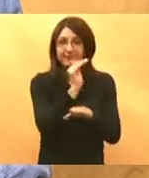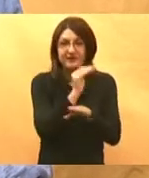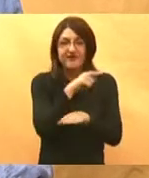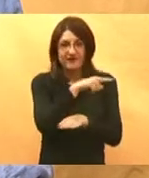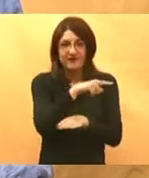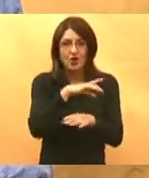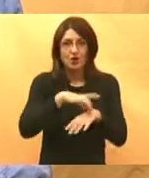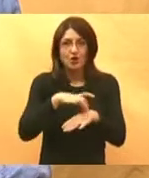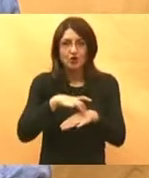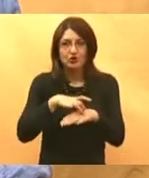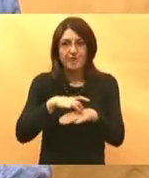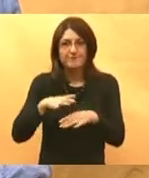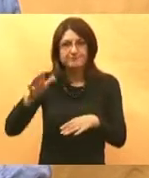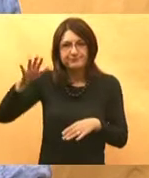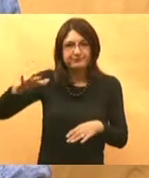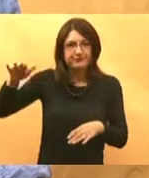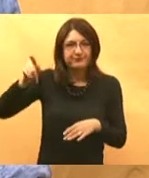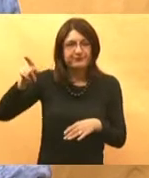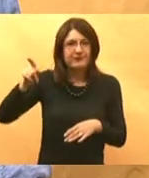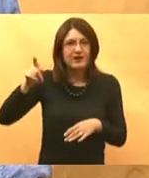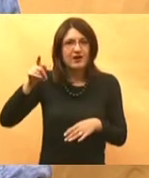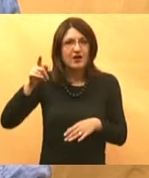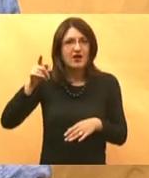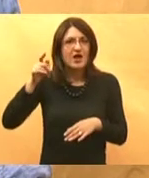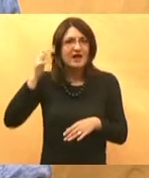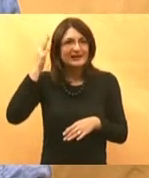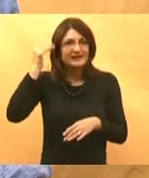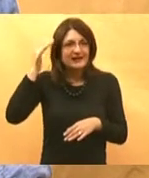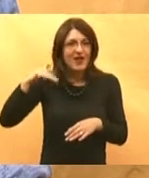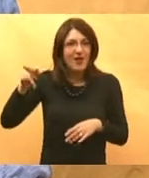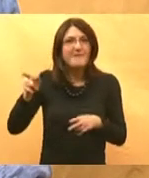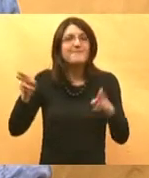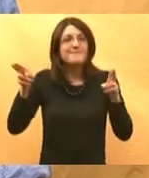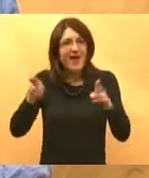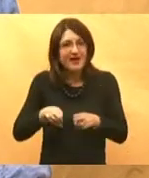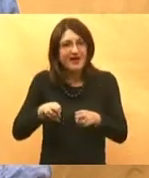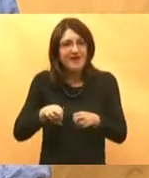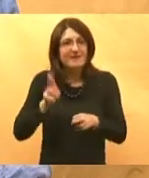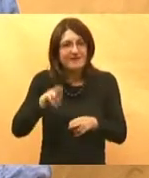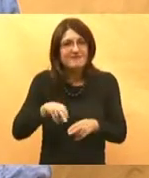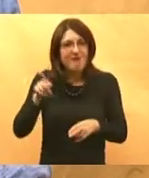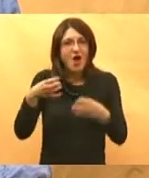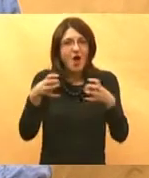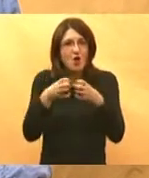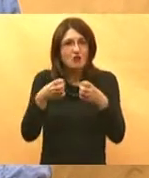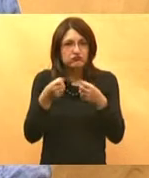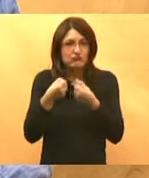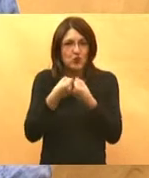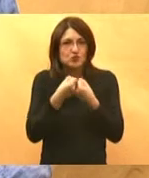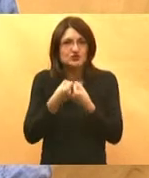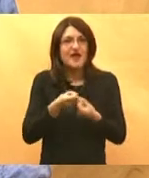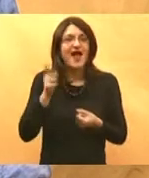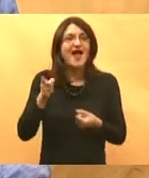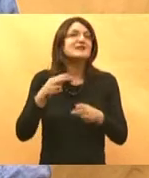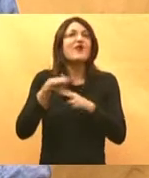U ruralnim sredinama nešto manje, ali su izrazito starije populacije i češće koriste usluge obiteljskih doktora. Sve to rezultira